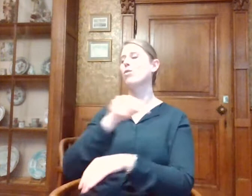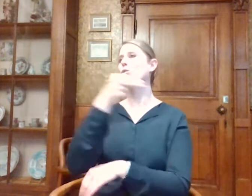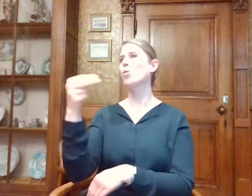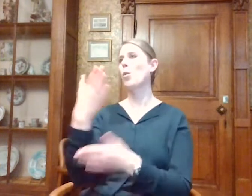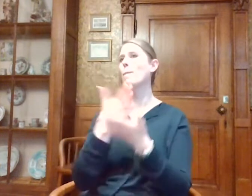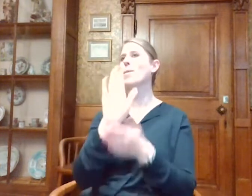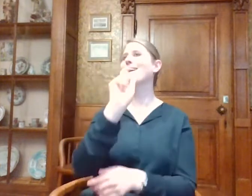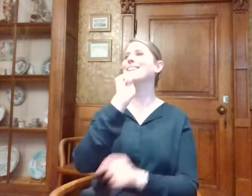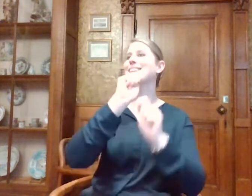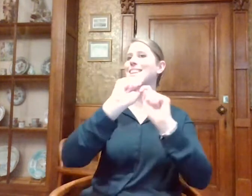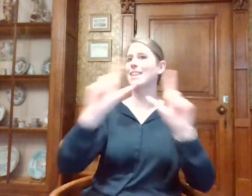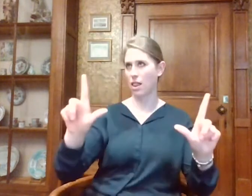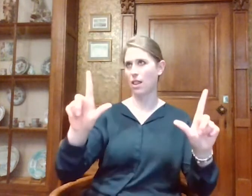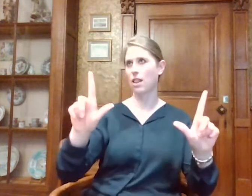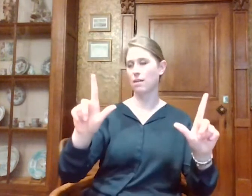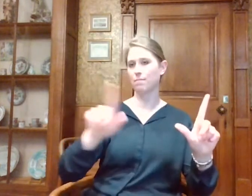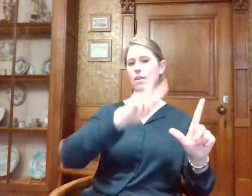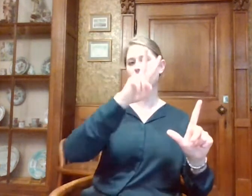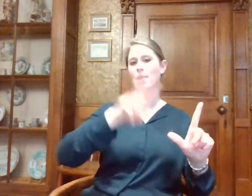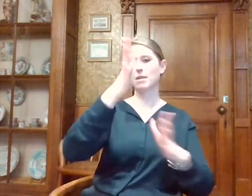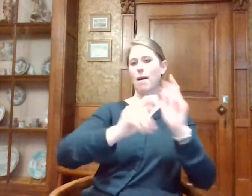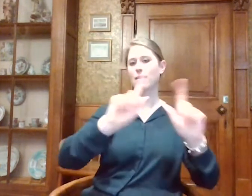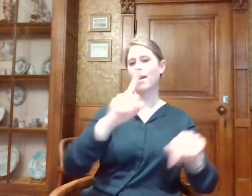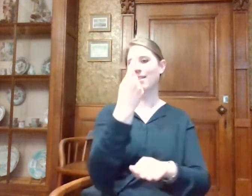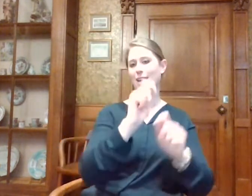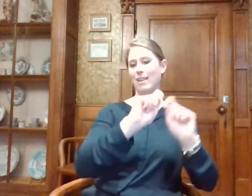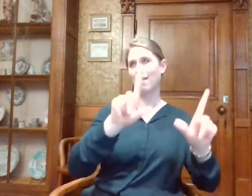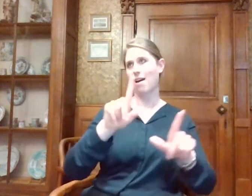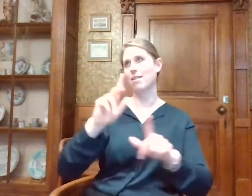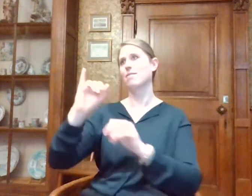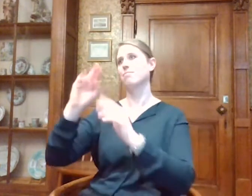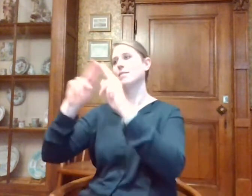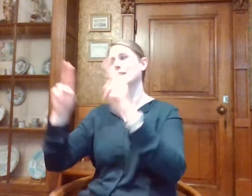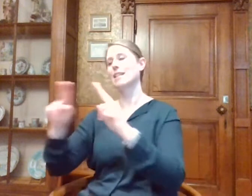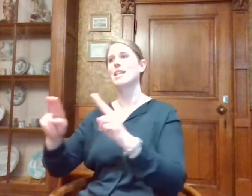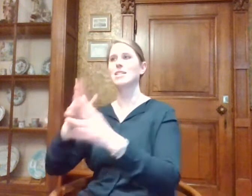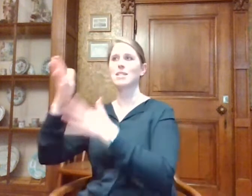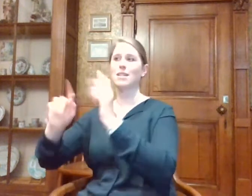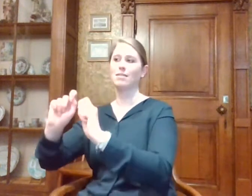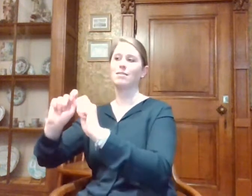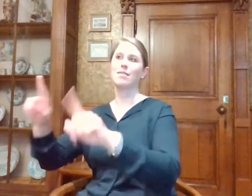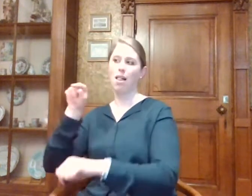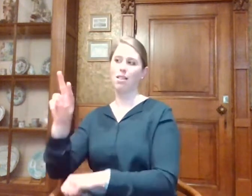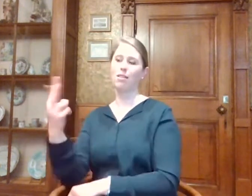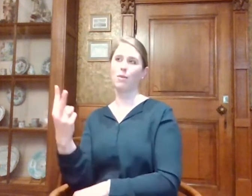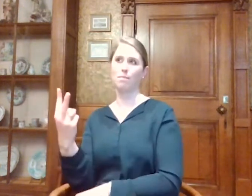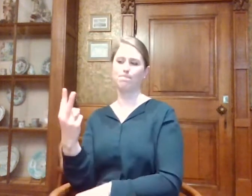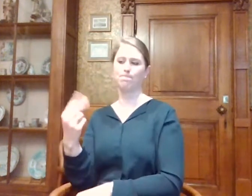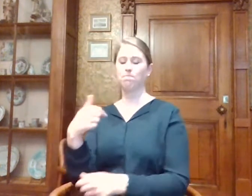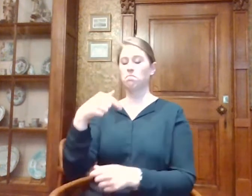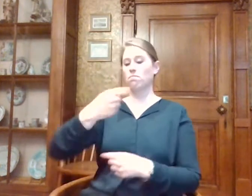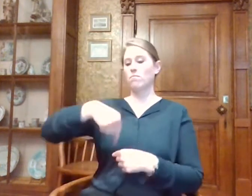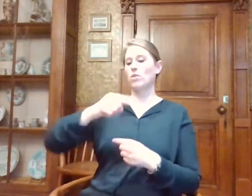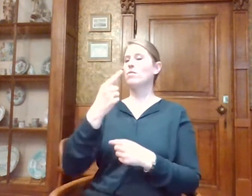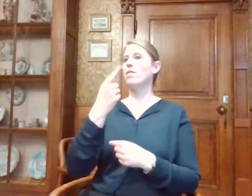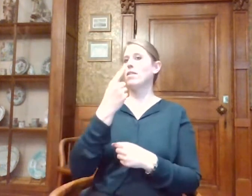per taal. Dus VGT is een taal en ISL is een taal. Bij ons heeft het vier weken geduurd van het eerste gesprek tot